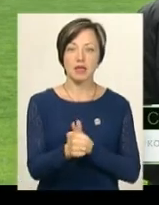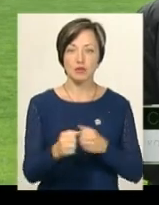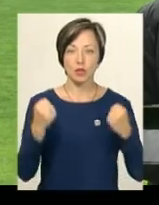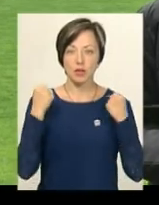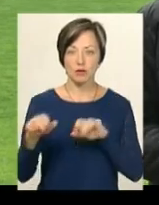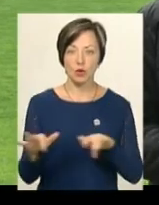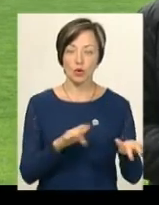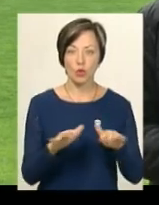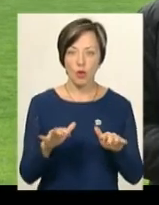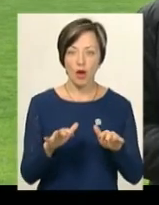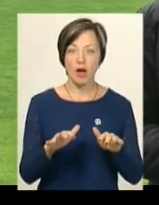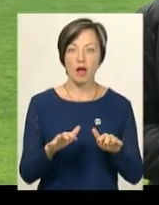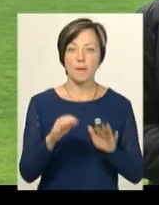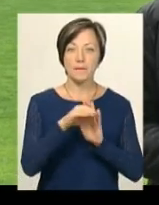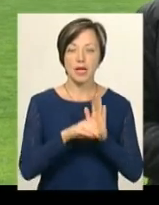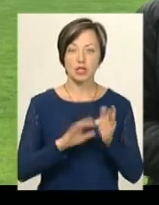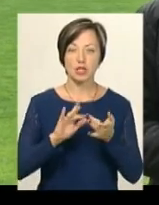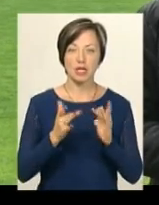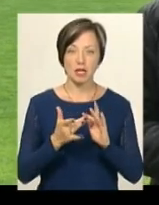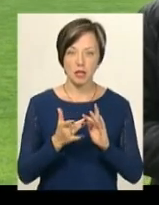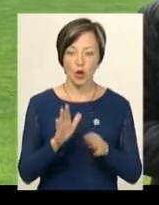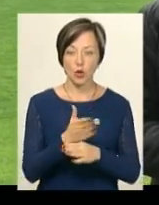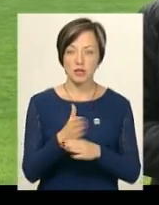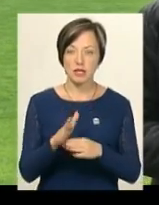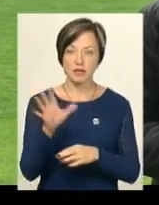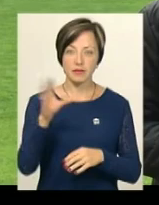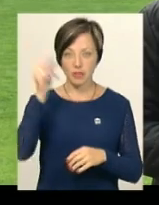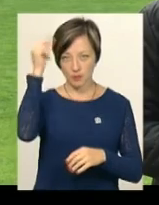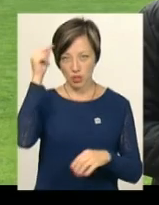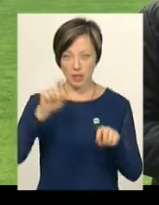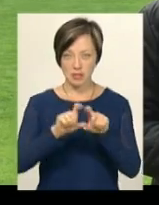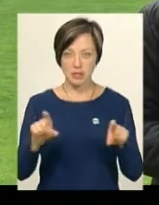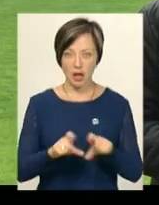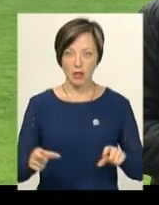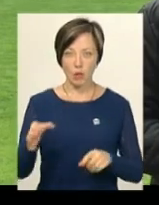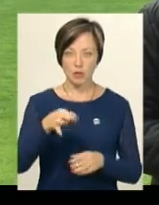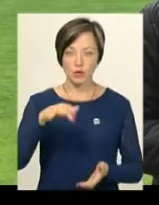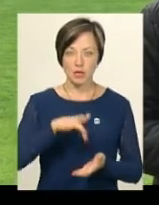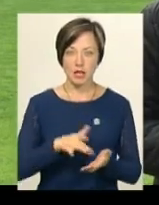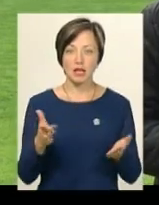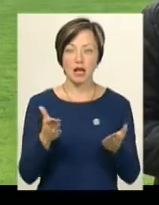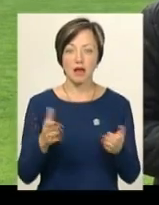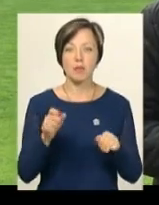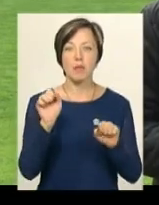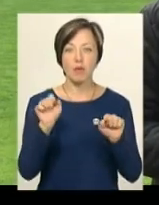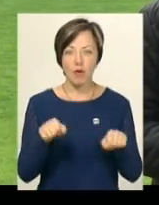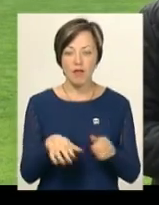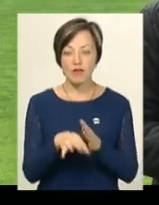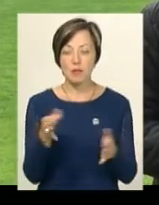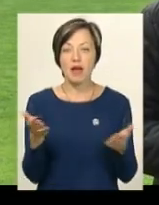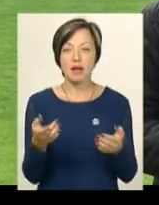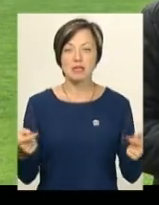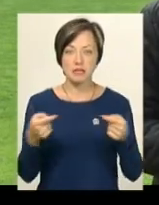«Джуніор-Зет» Олександром Педаном в мережі інтернет, розділили на всі навчальні заклади обласного центру, які мали вибрати, які